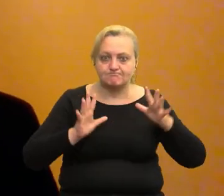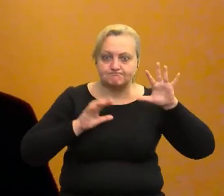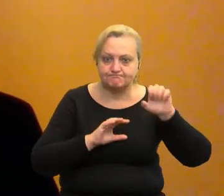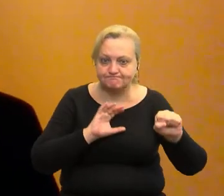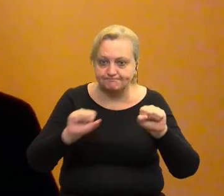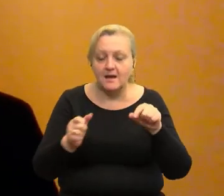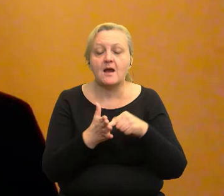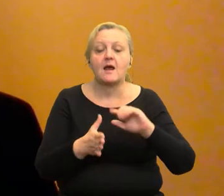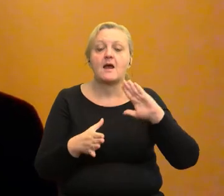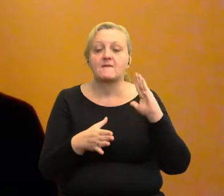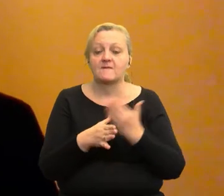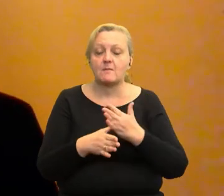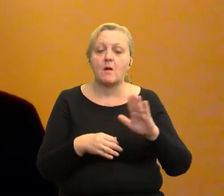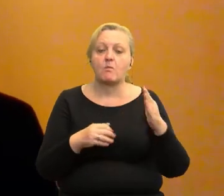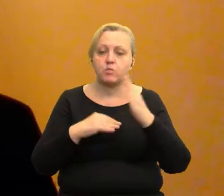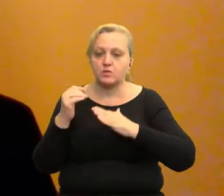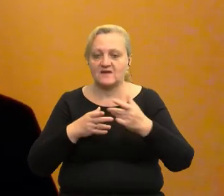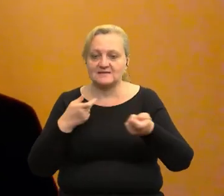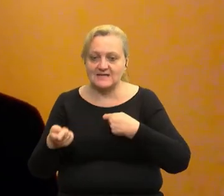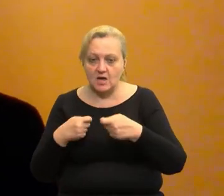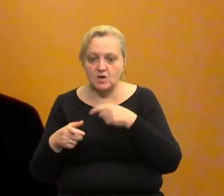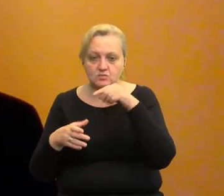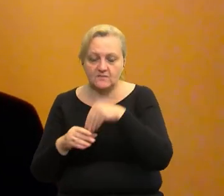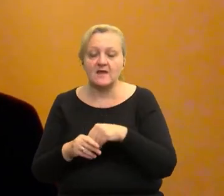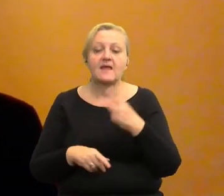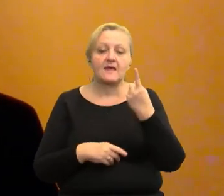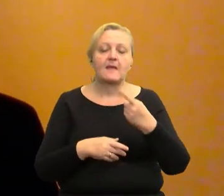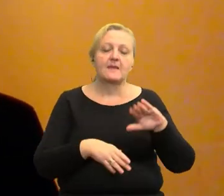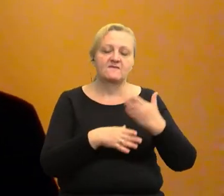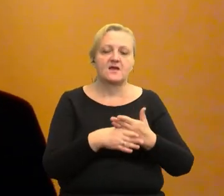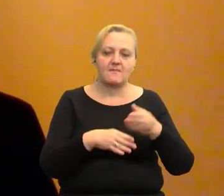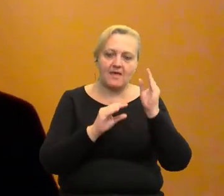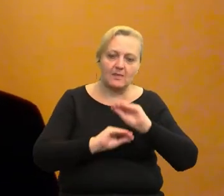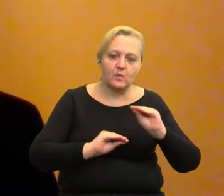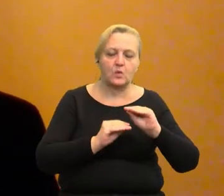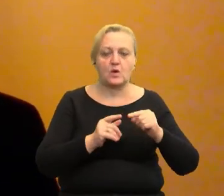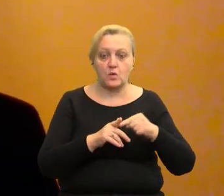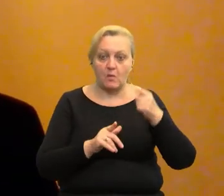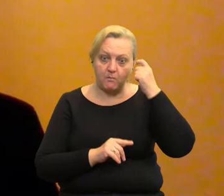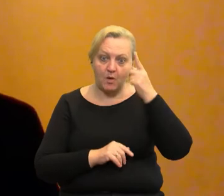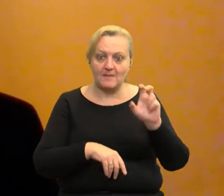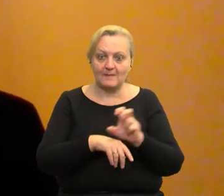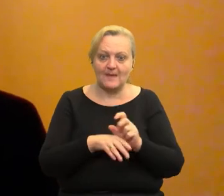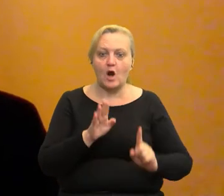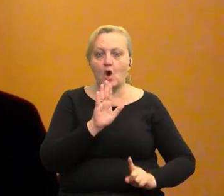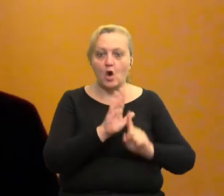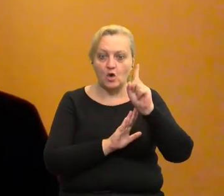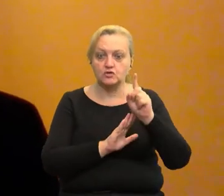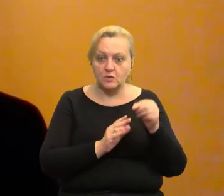zarządzanie w firmach budowlanych, czy jedna z firm zajmuje się edukacją i szerzeniem tych pomysłów i technologii kosmicznych.